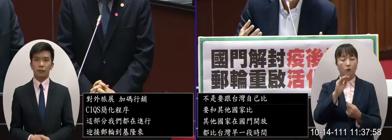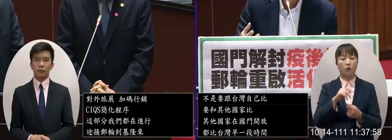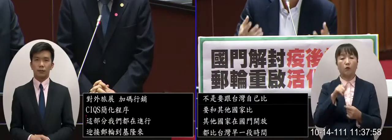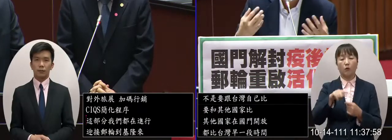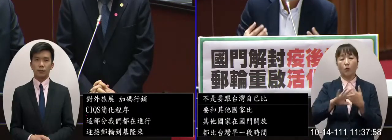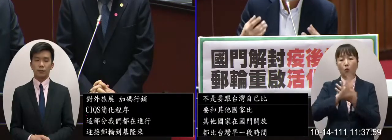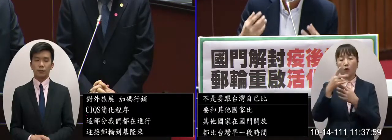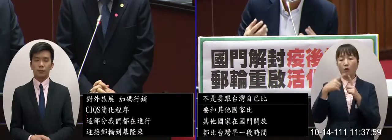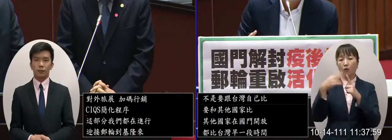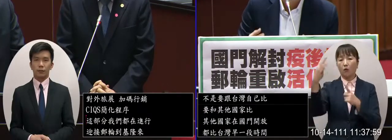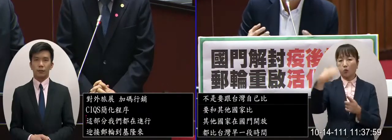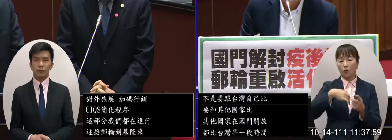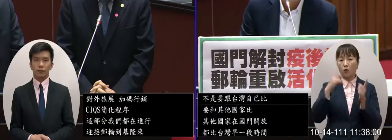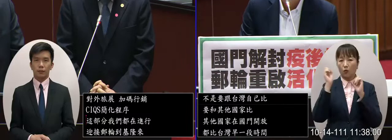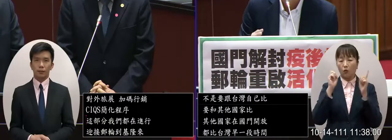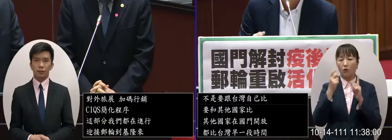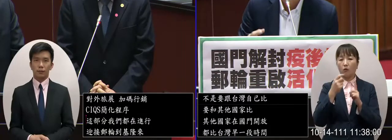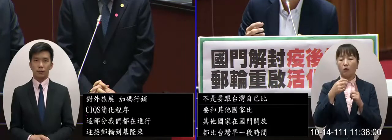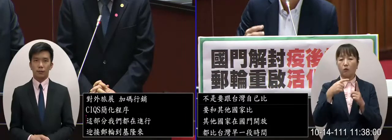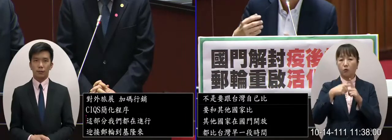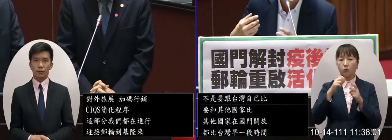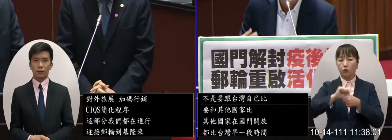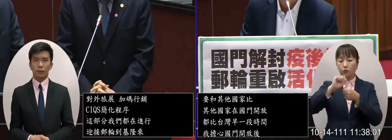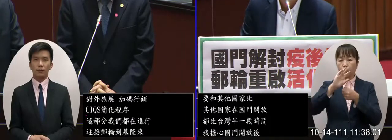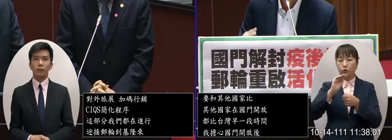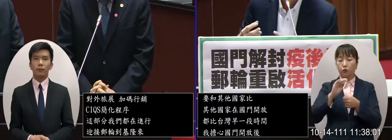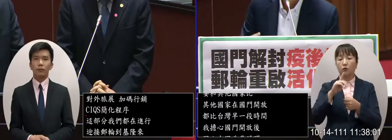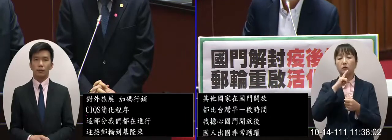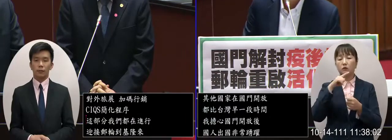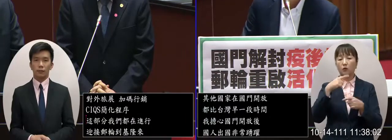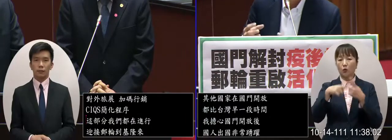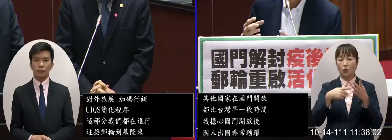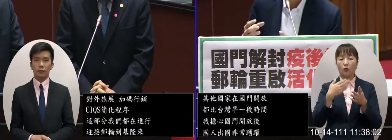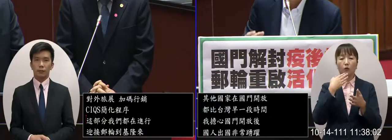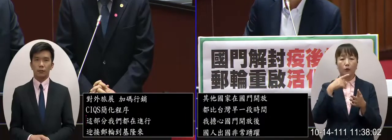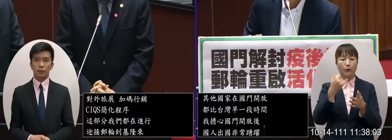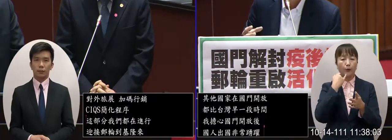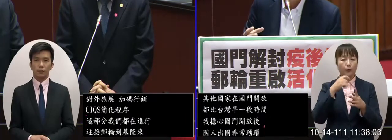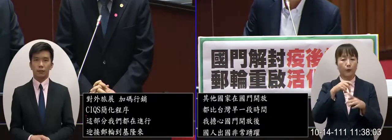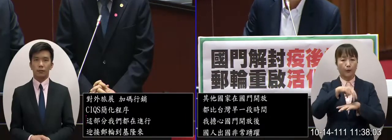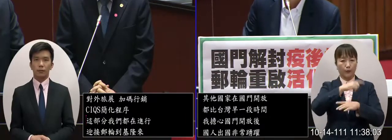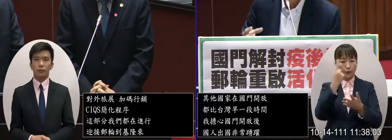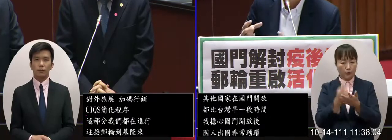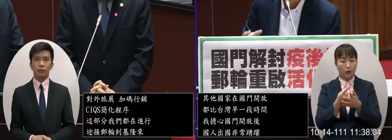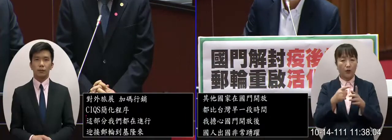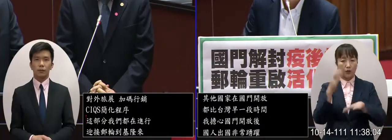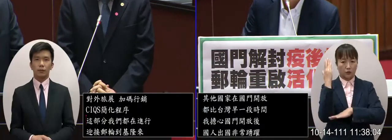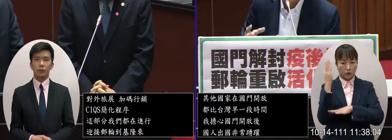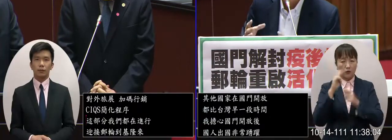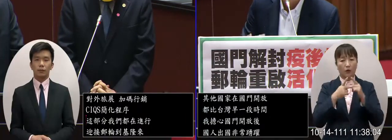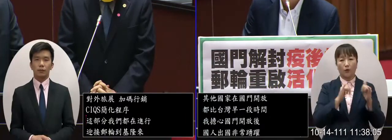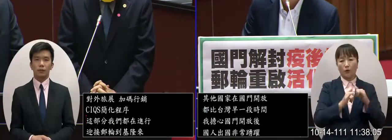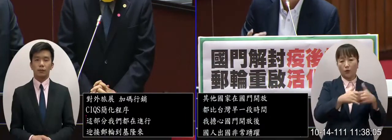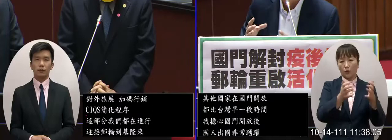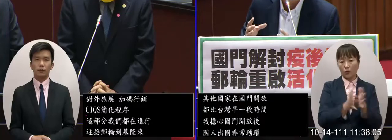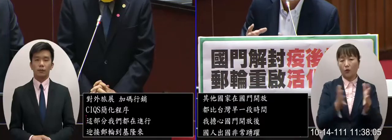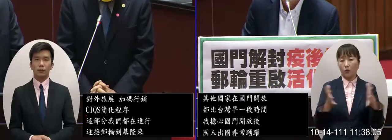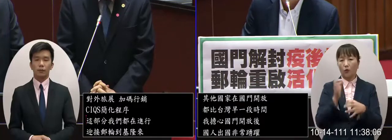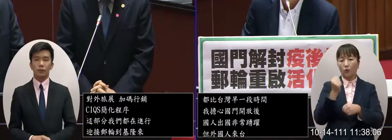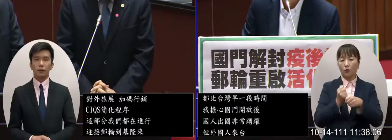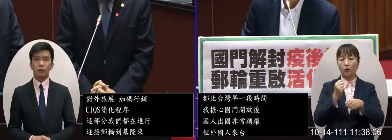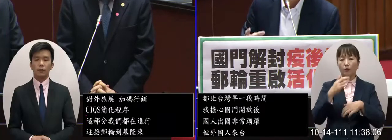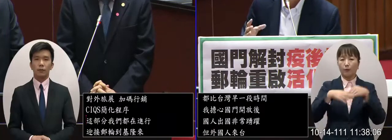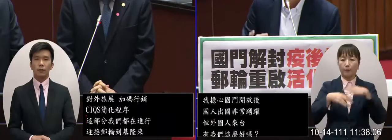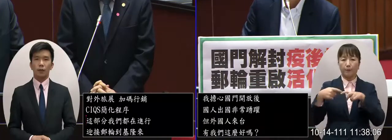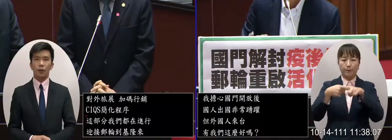這個外國人來台灣好不好的這件事情其實就是我剛剛提過的透過我們整體工部門跟民間部門的合作聯